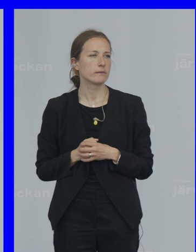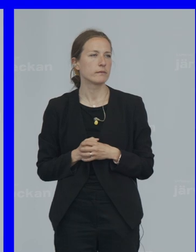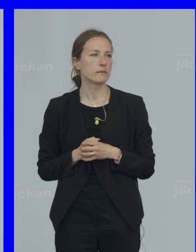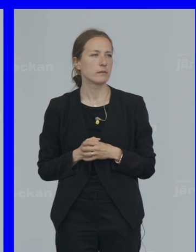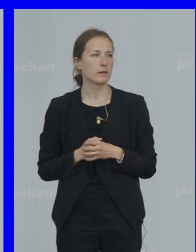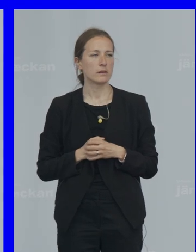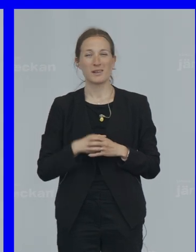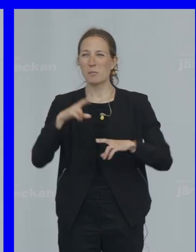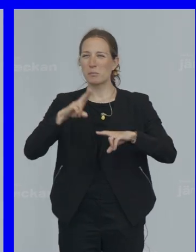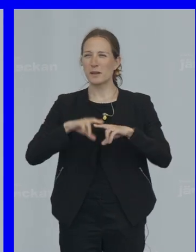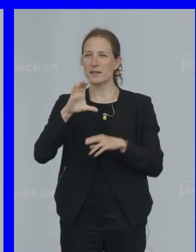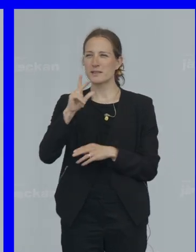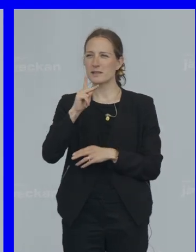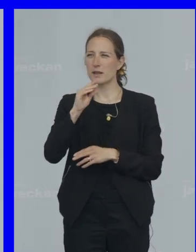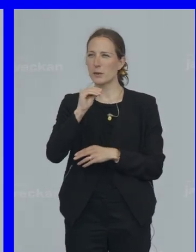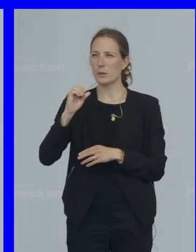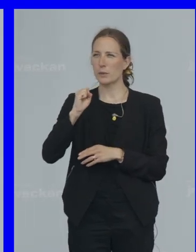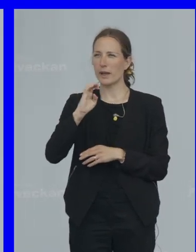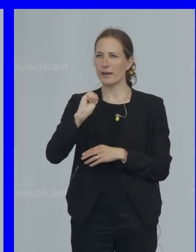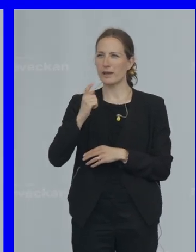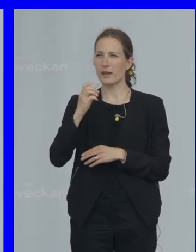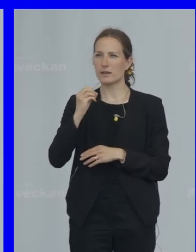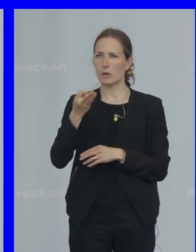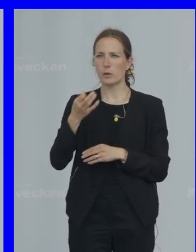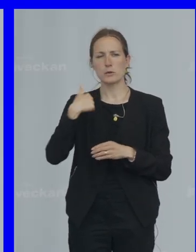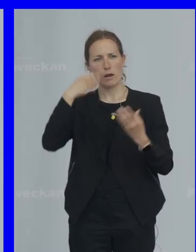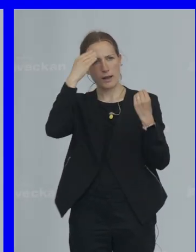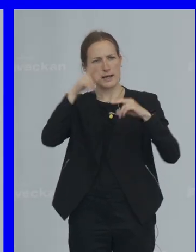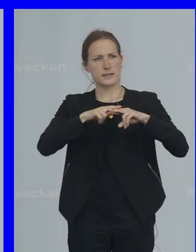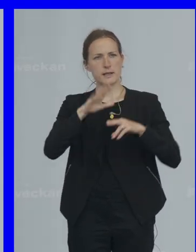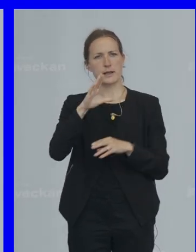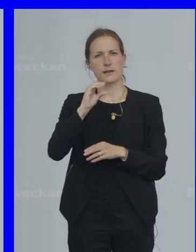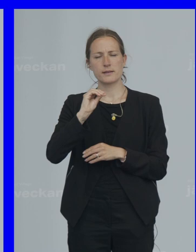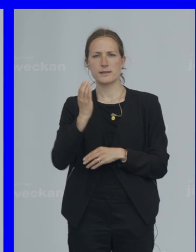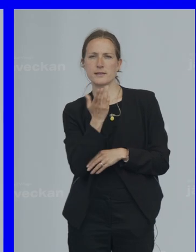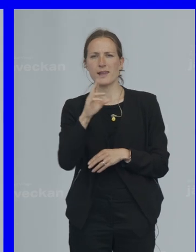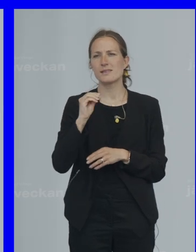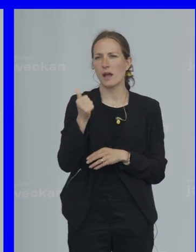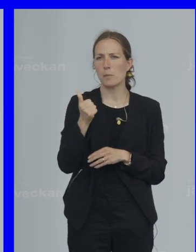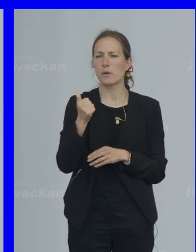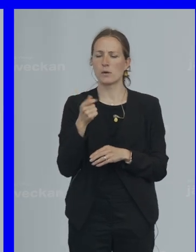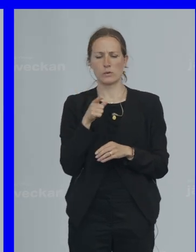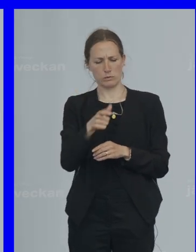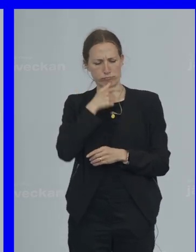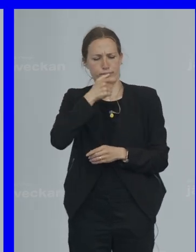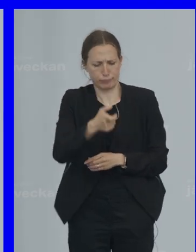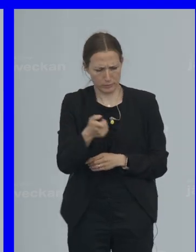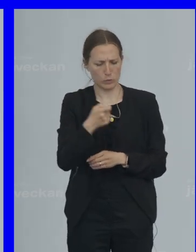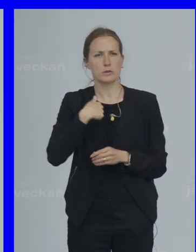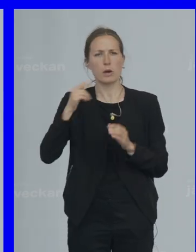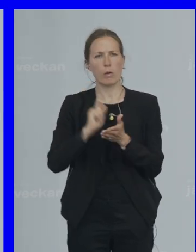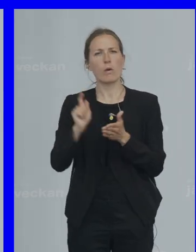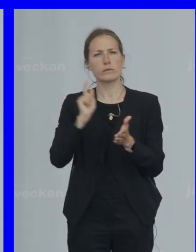I Skägetorp i Linköping Så lärde jag känna Zeynab Och Zeynab sa något Som jag har citerat många gånger Sen dess För jag tycker att det är